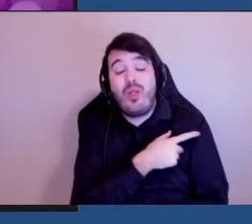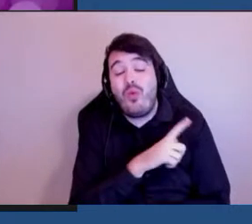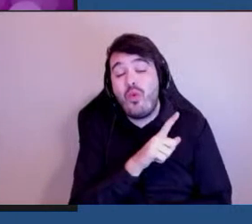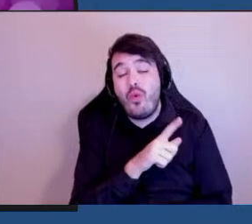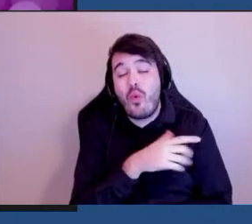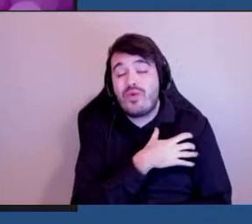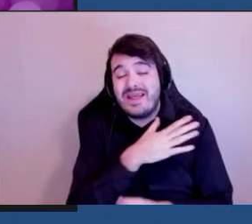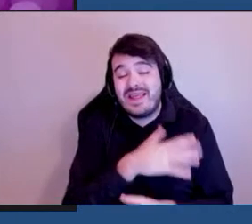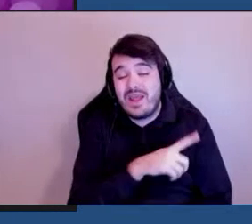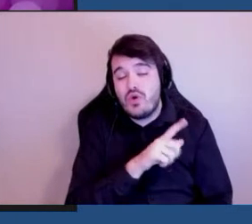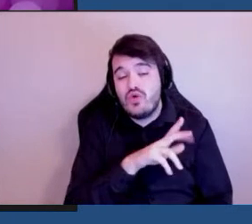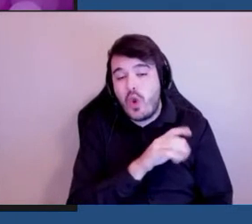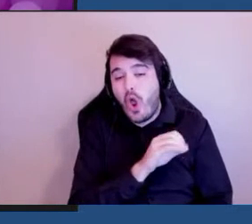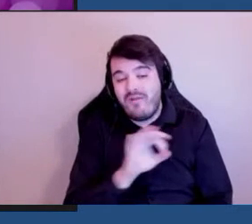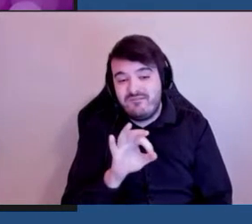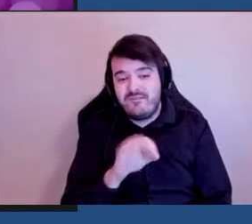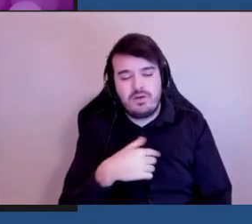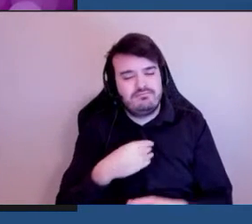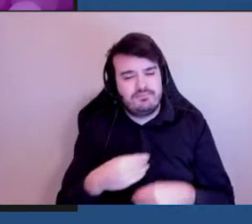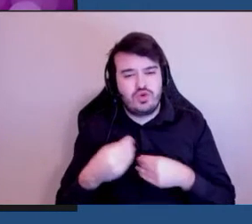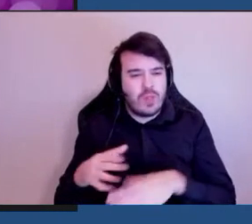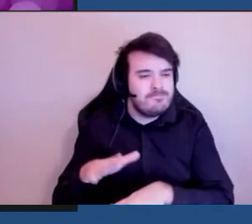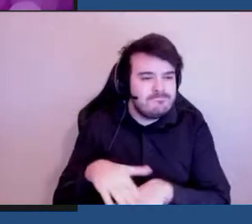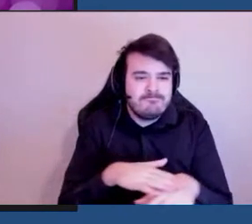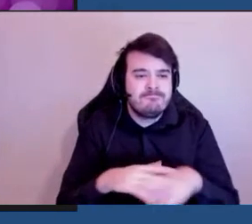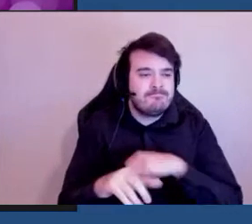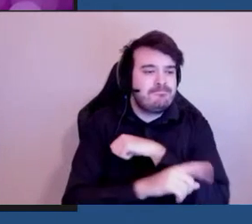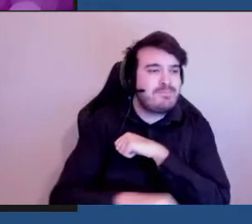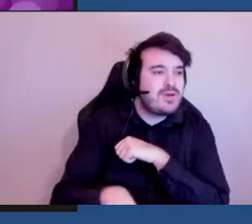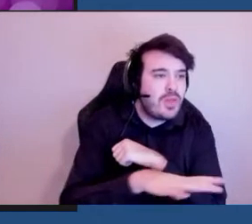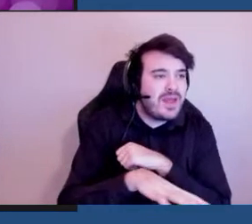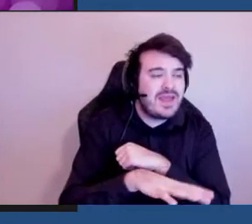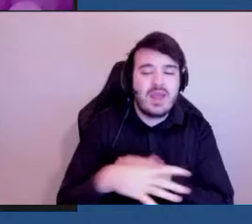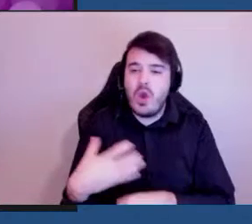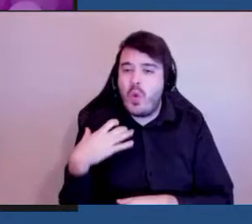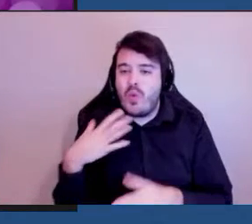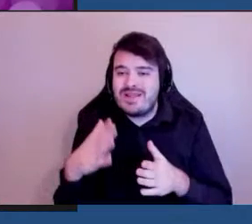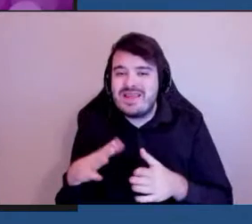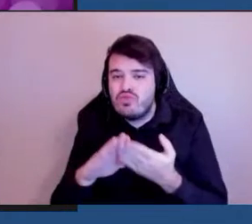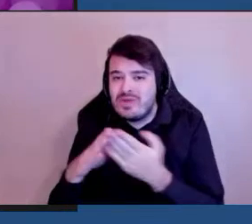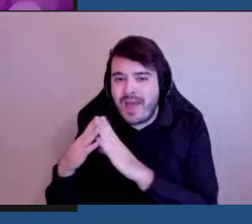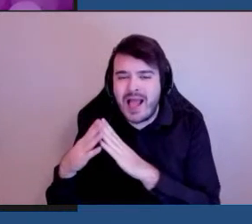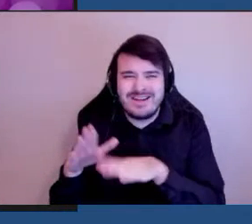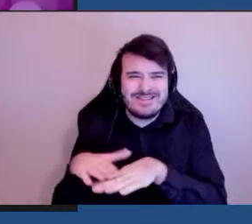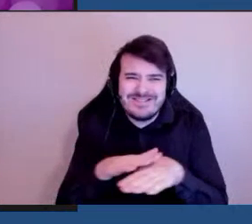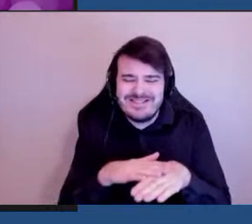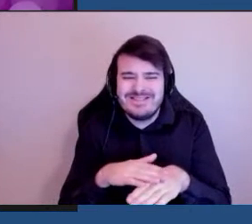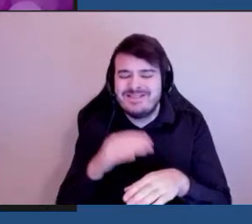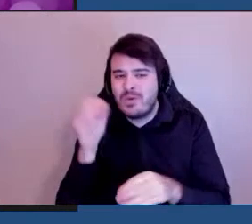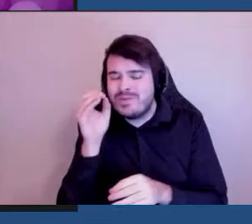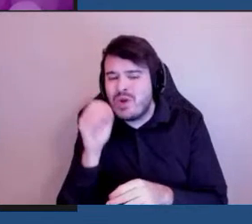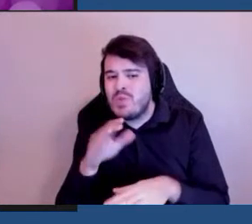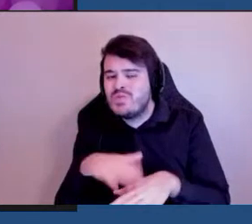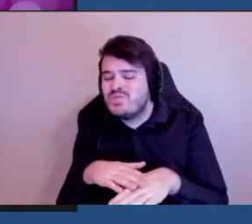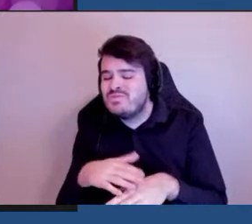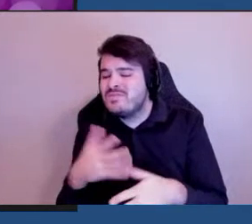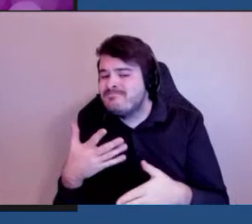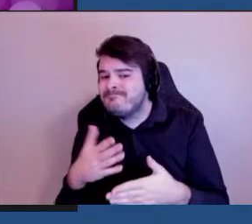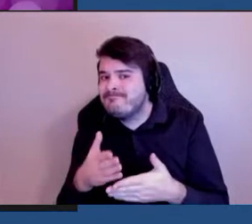nous donnons des conseils au personnel et au conseil municipal au sujet des questions qui sont